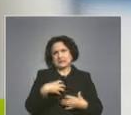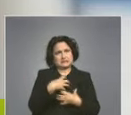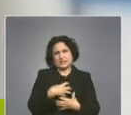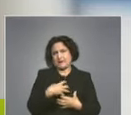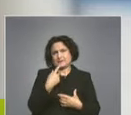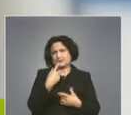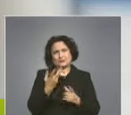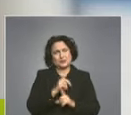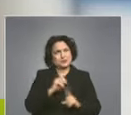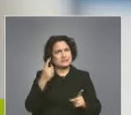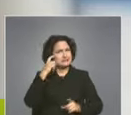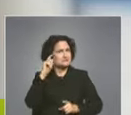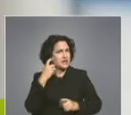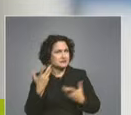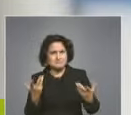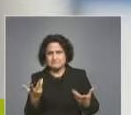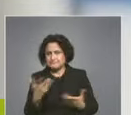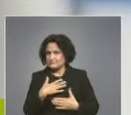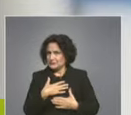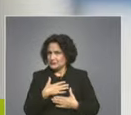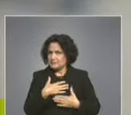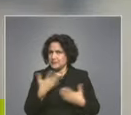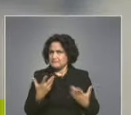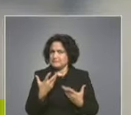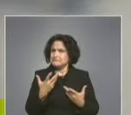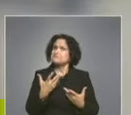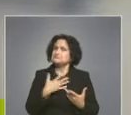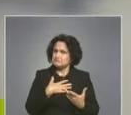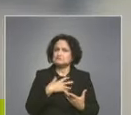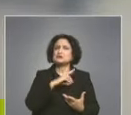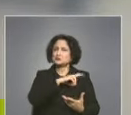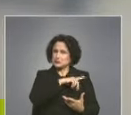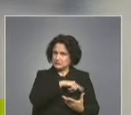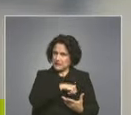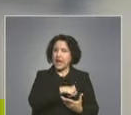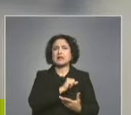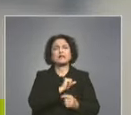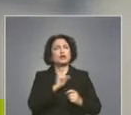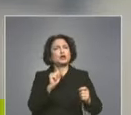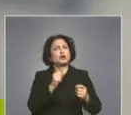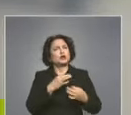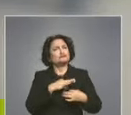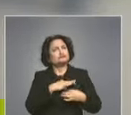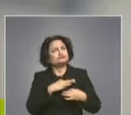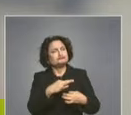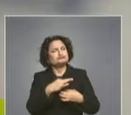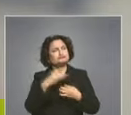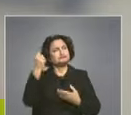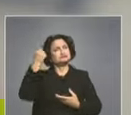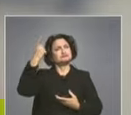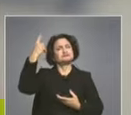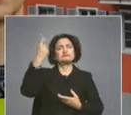смятам, че имам така социалните и чисто интелектуални способности да